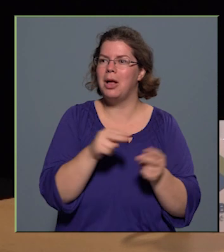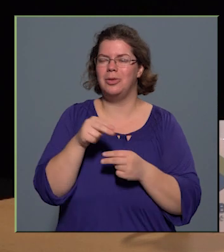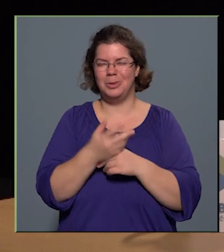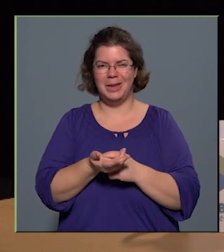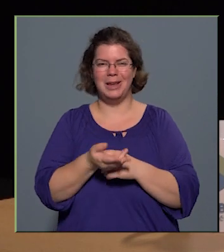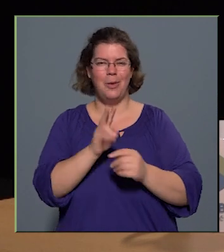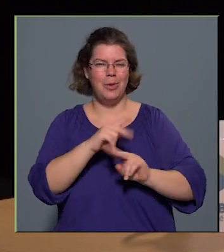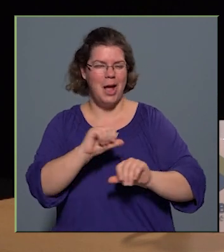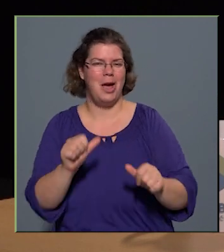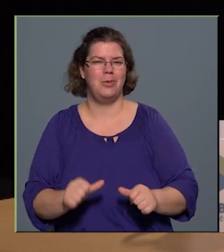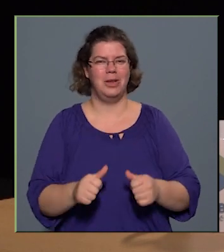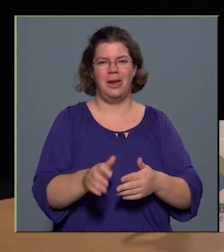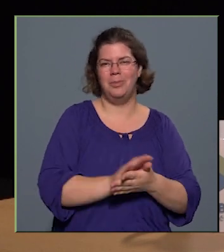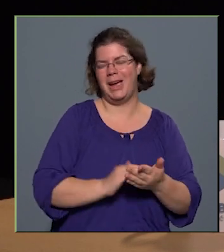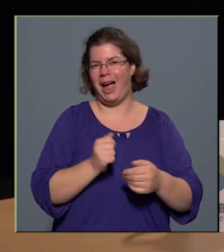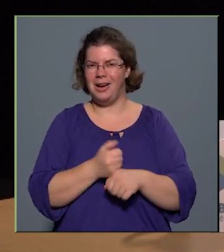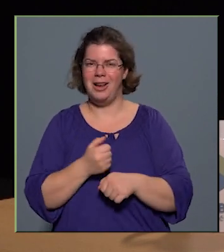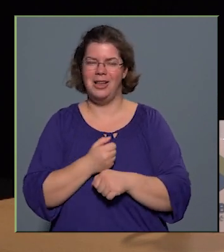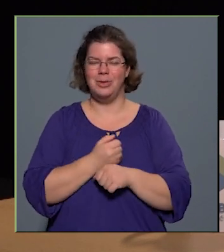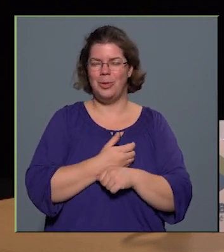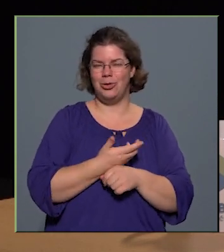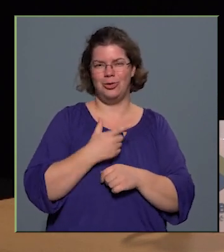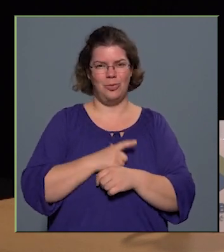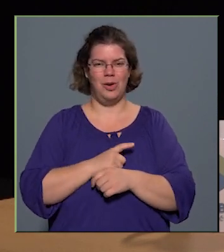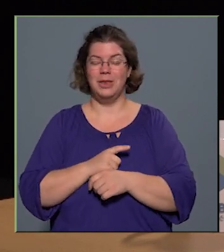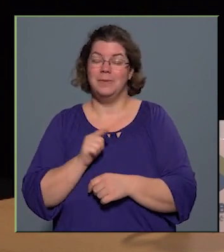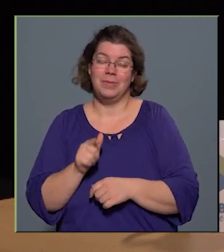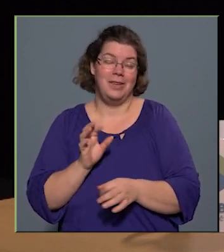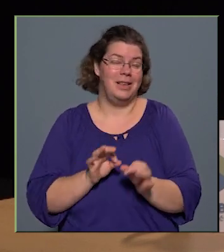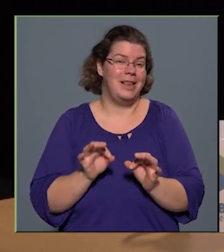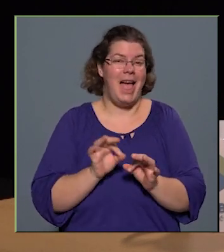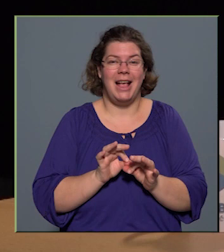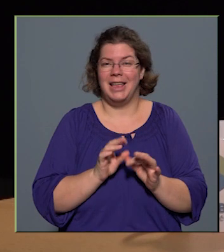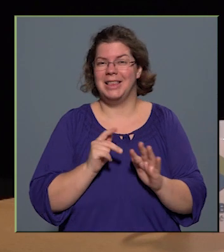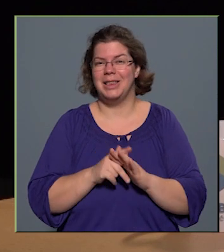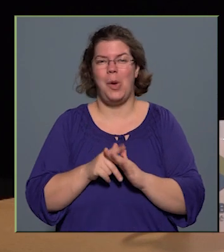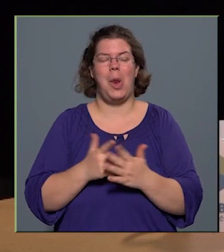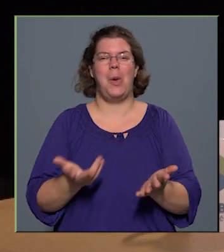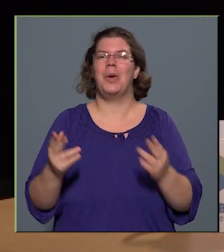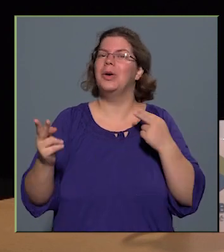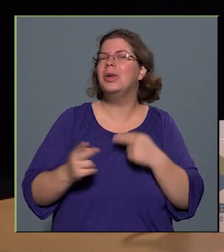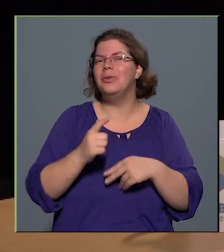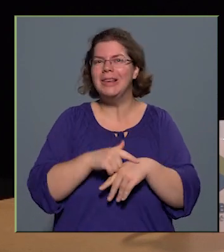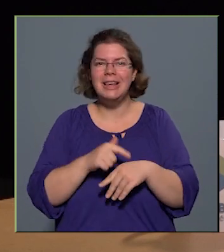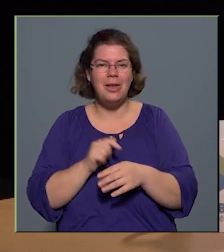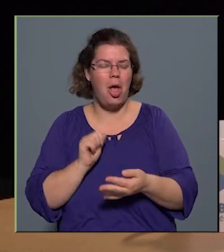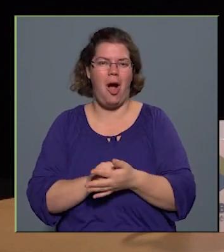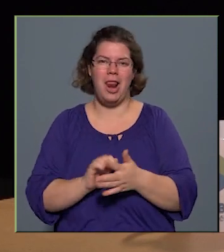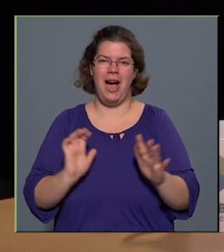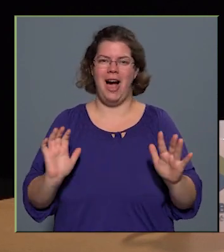ki, és milyen kalandos volt az az egész dolog, rövid idő alatt